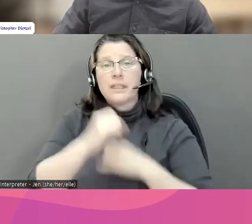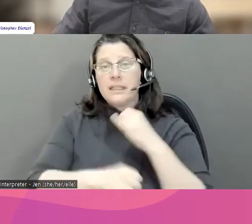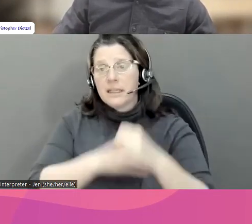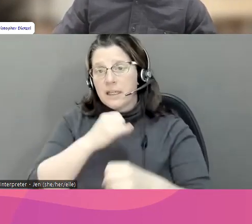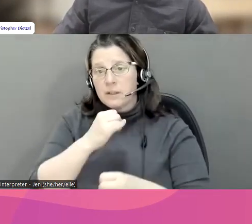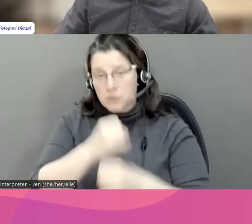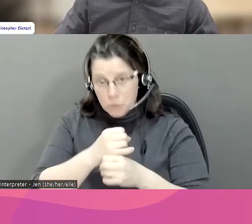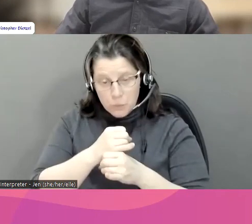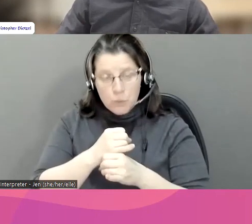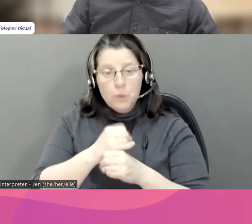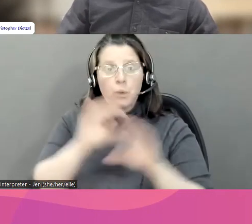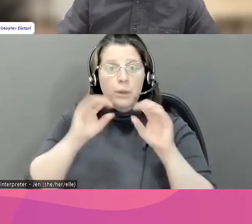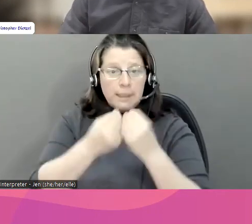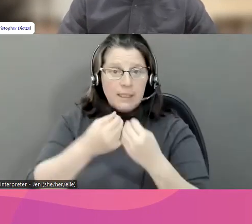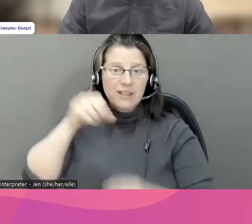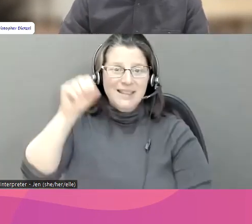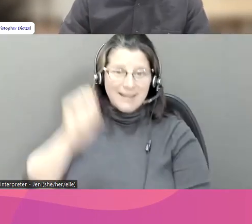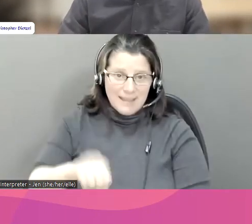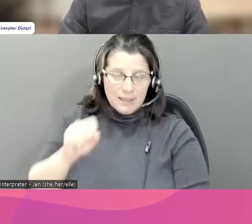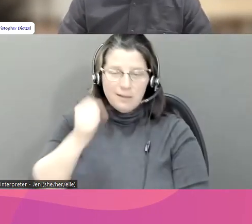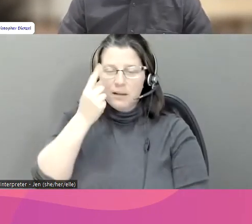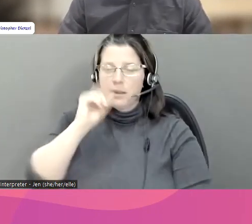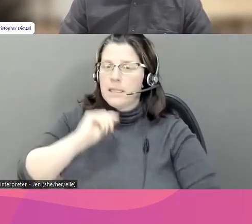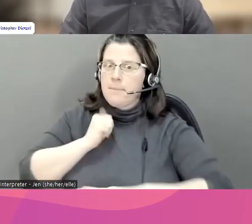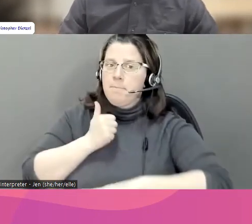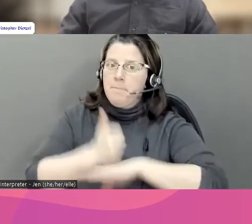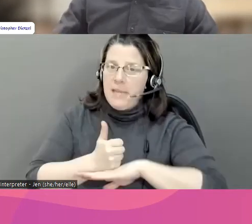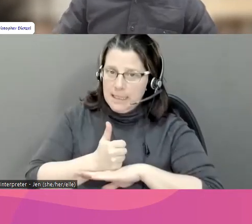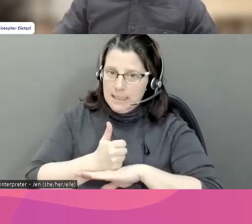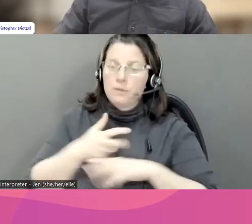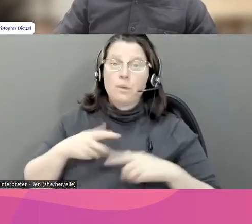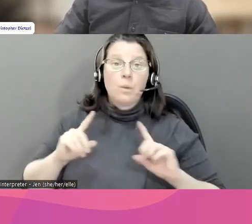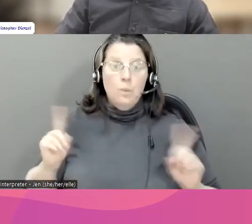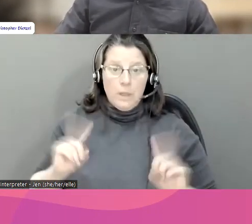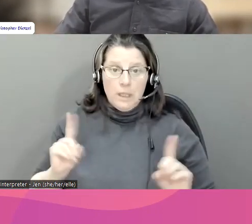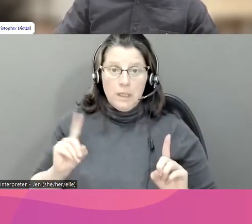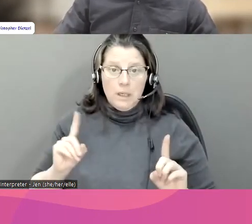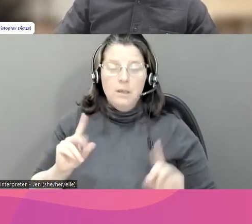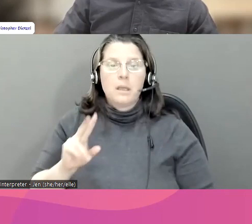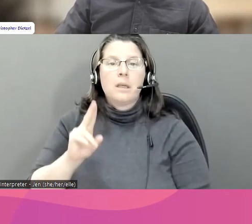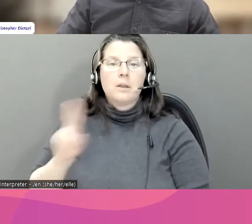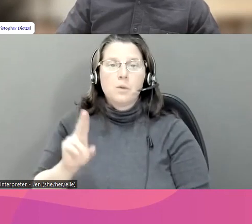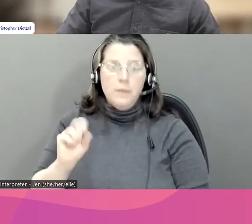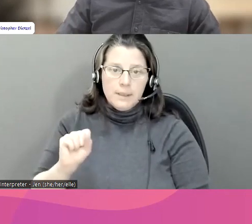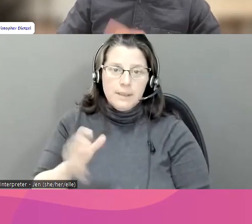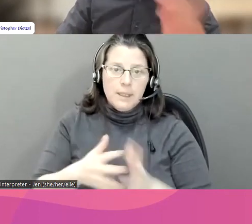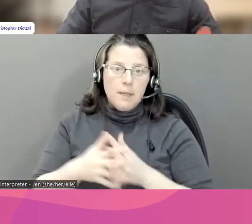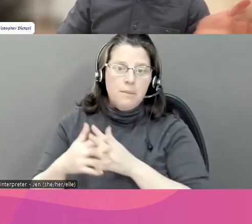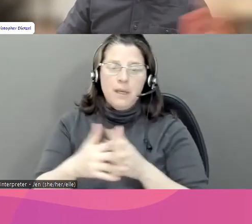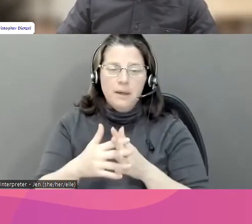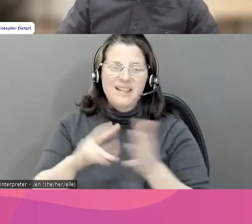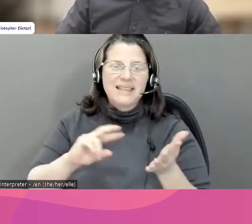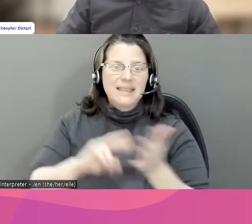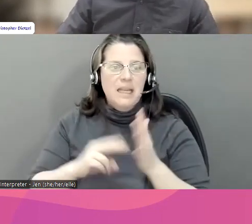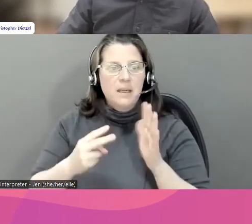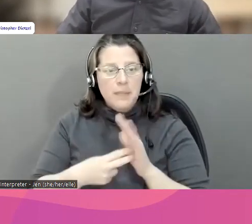Donc, c'est une organisation internationale, mais elles sont basées aux États-Unis. Donc, en matière de droits juridiques, elles